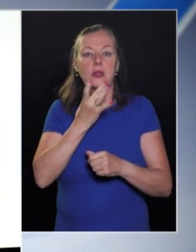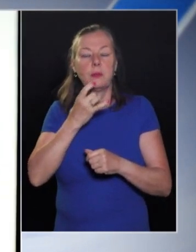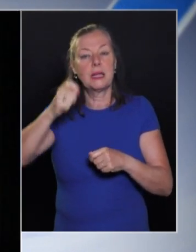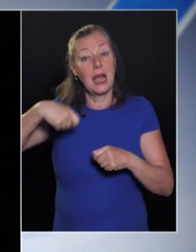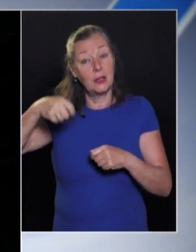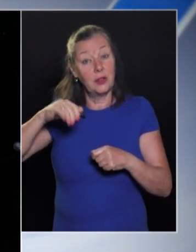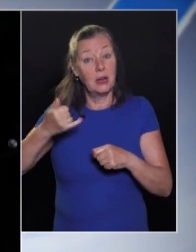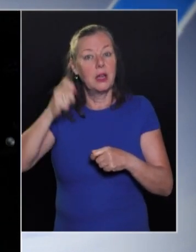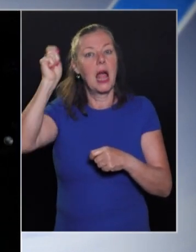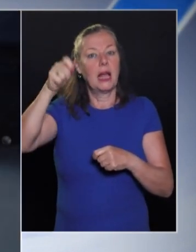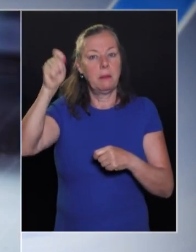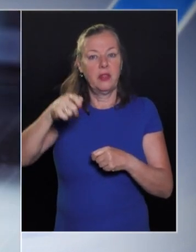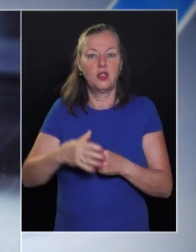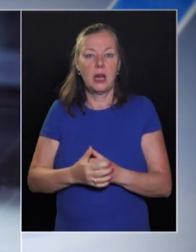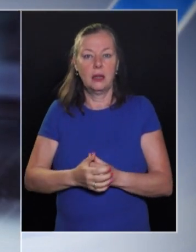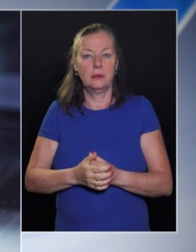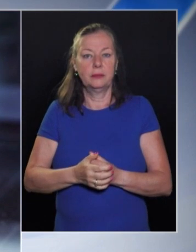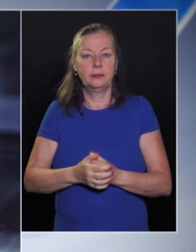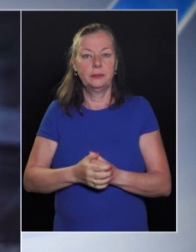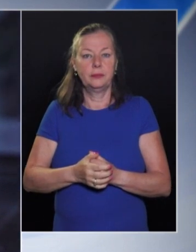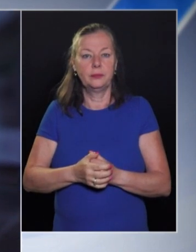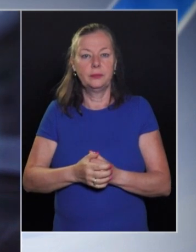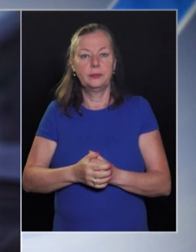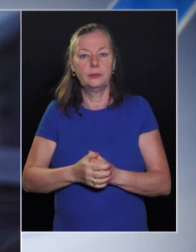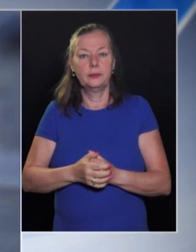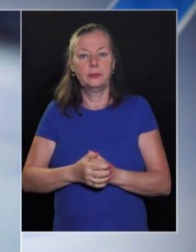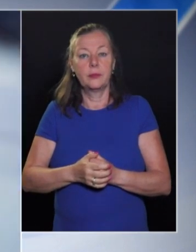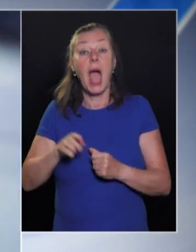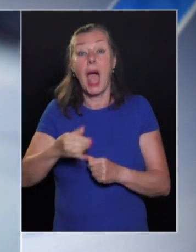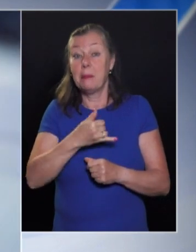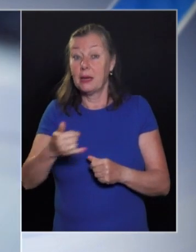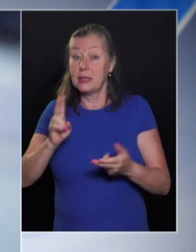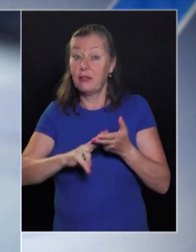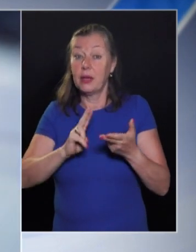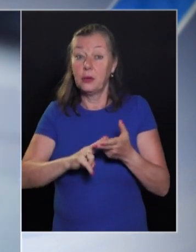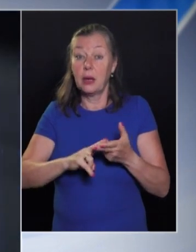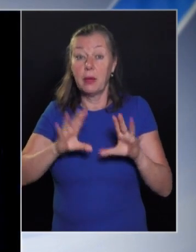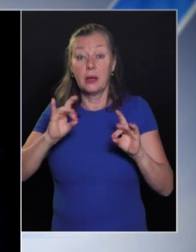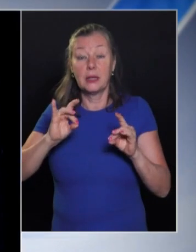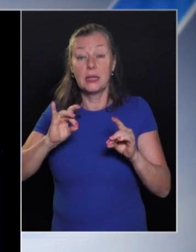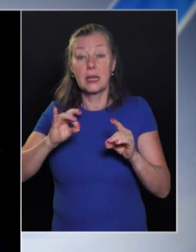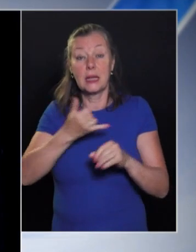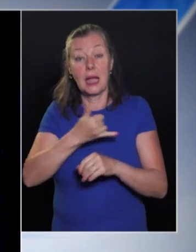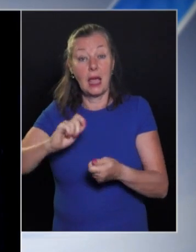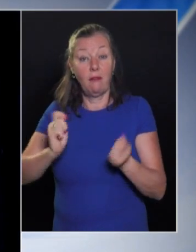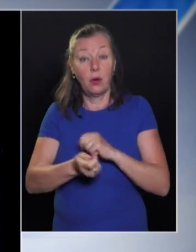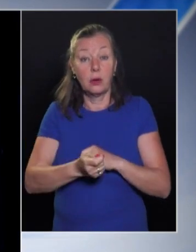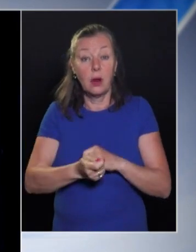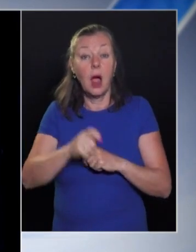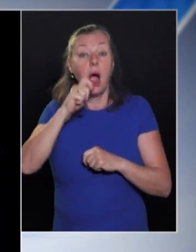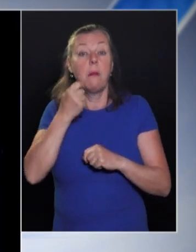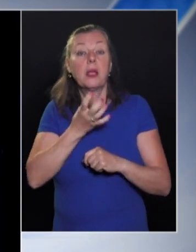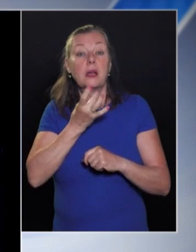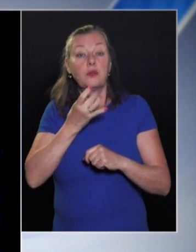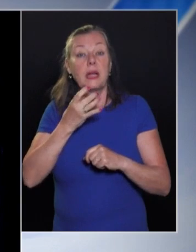hogy a speciális filmesek is képviseltethették magukat. Idén ünnepeljük a tizedik évfordulónkat, így a Magyar